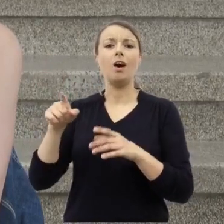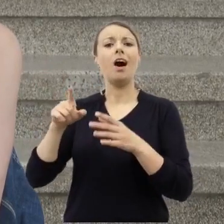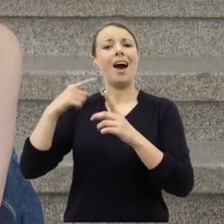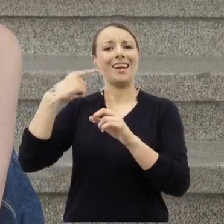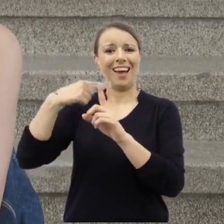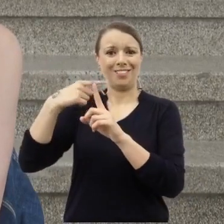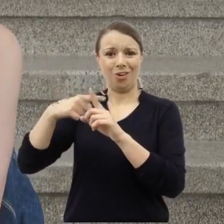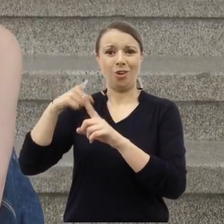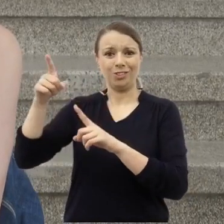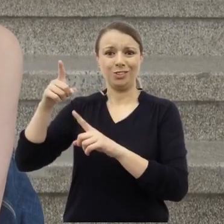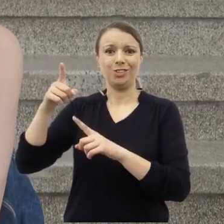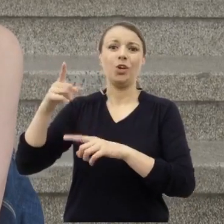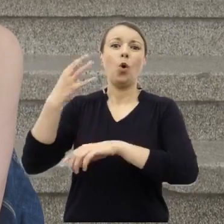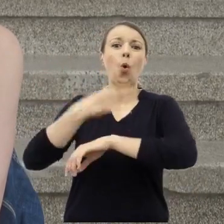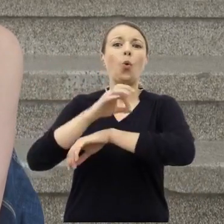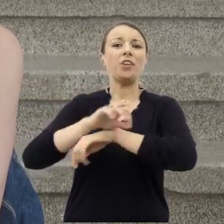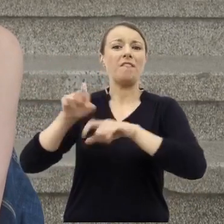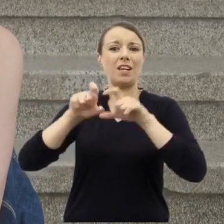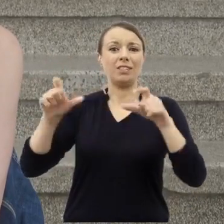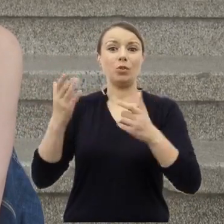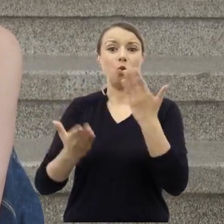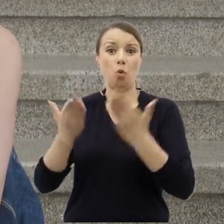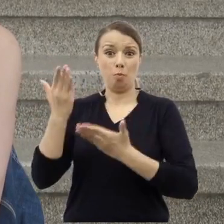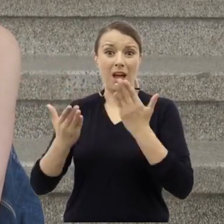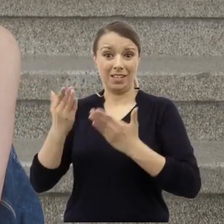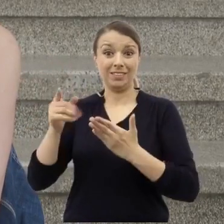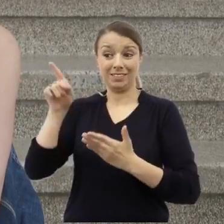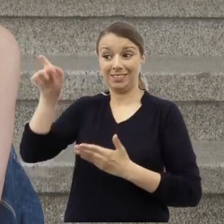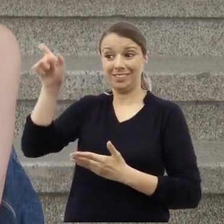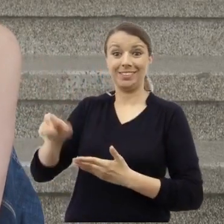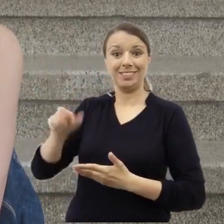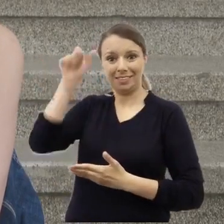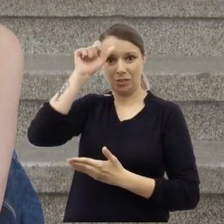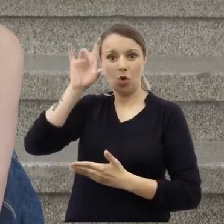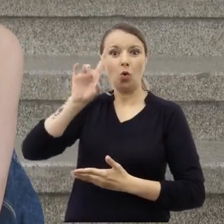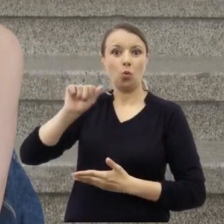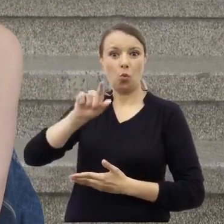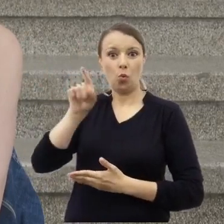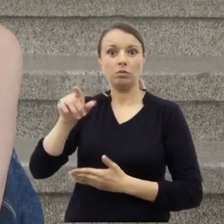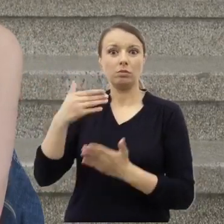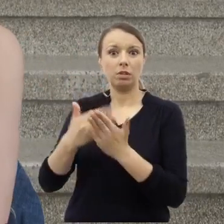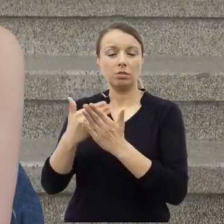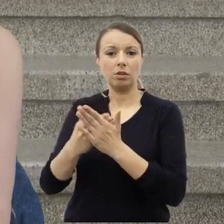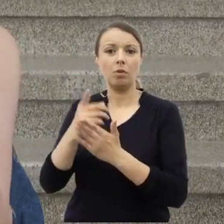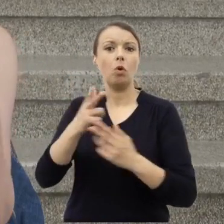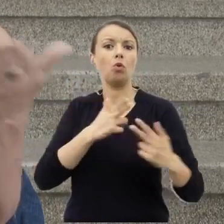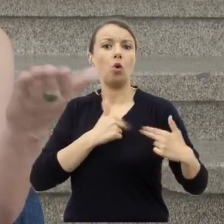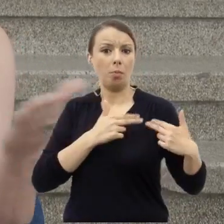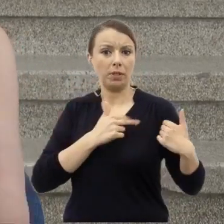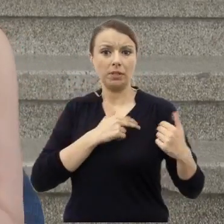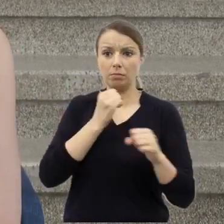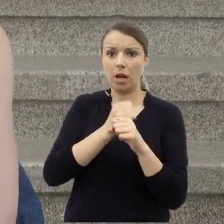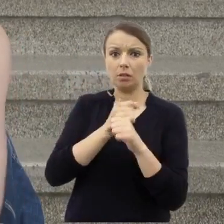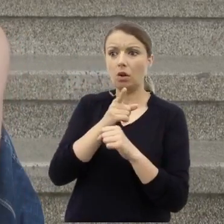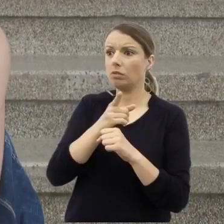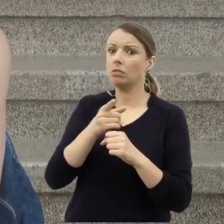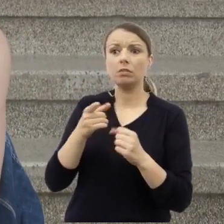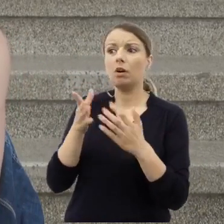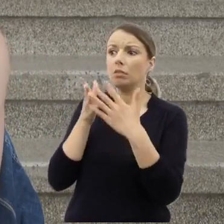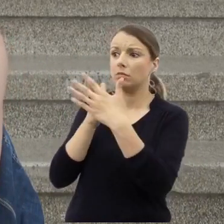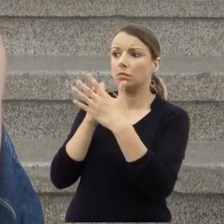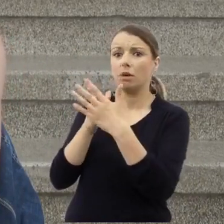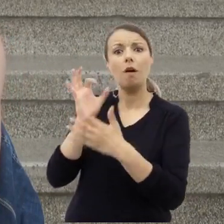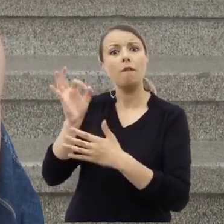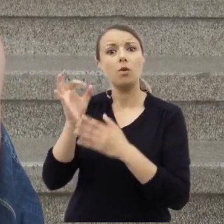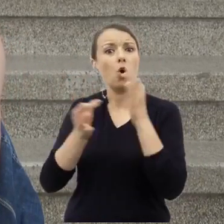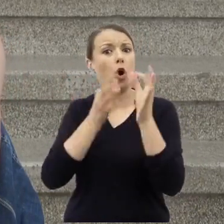Lubelskiego Guza, ponieważ komisja, która pracowała, miała ocenić jego wypowiedzi, on wyraźnie